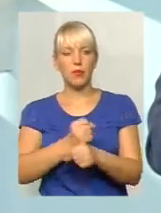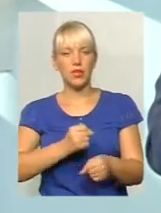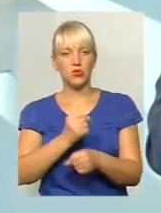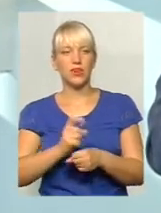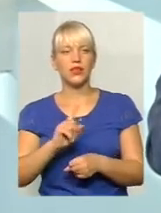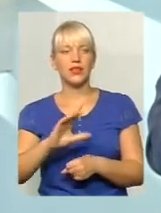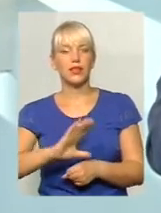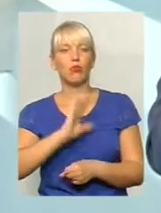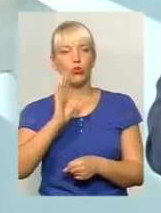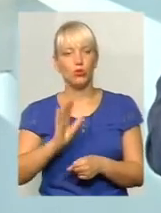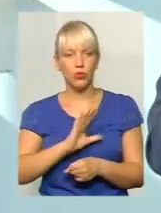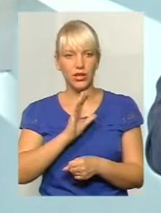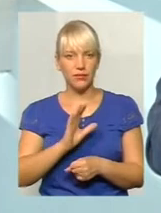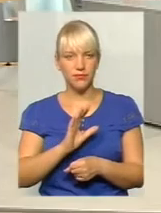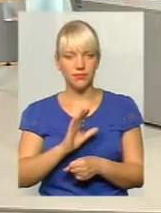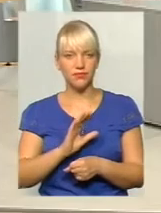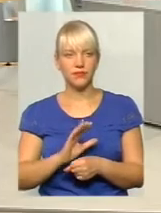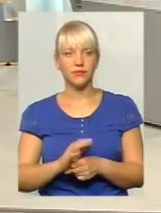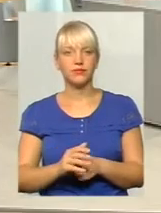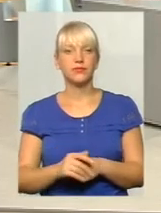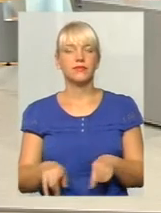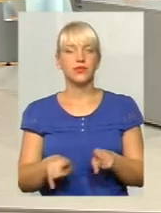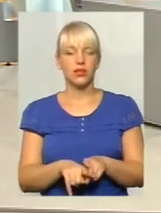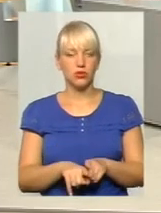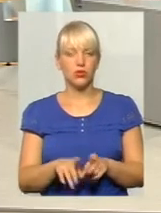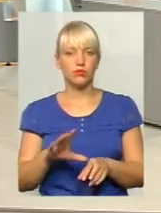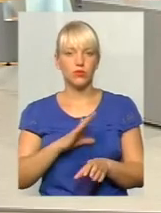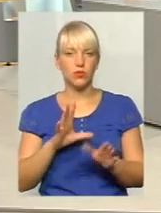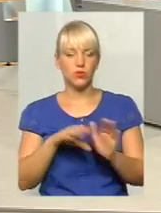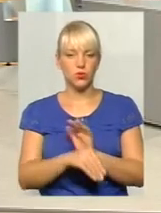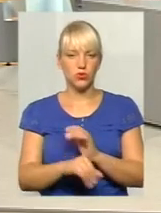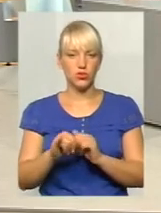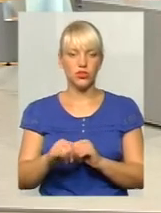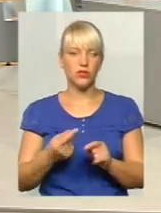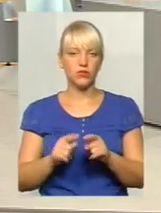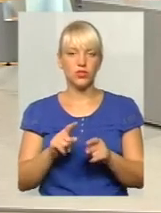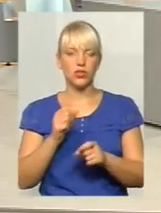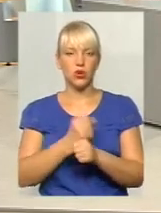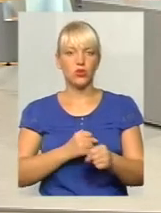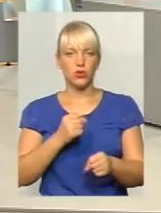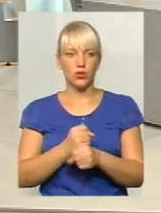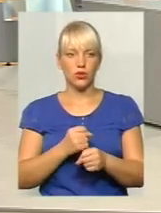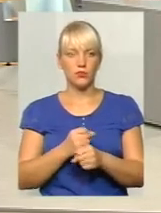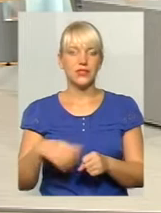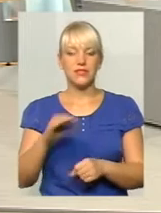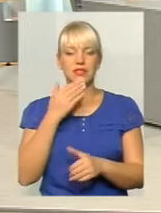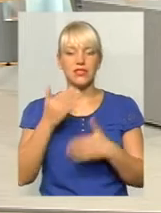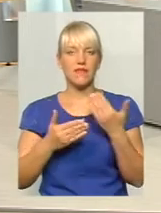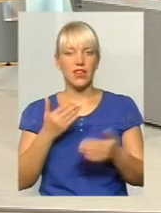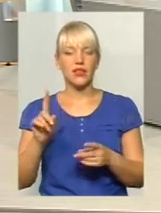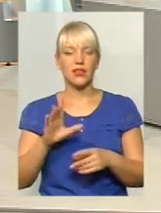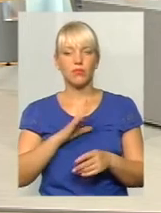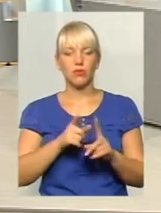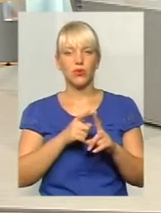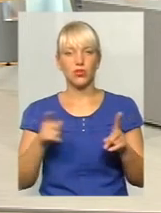які були, також були включені в дані розробці, всі звернення, які пройшли на